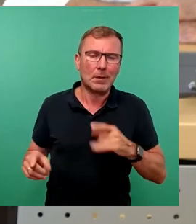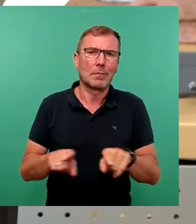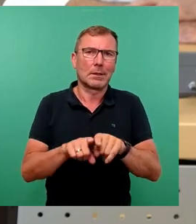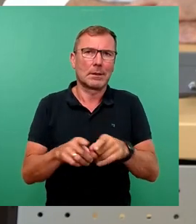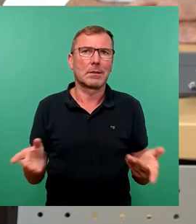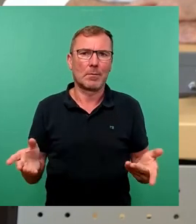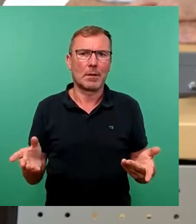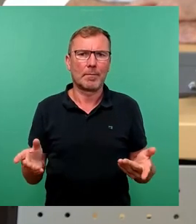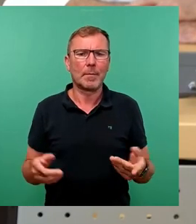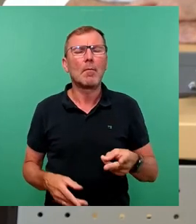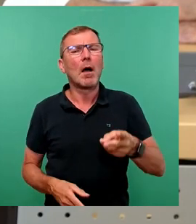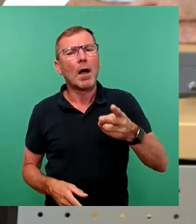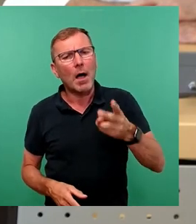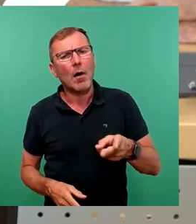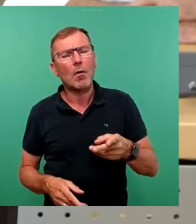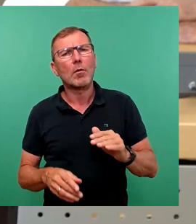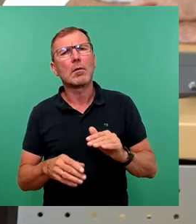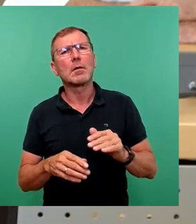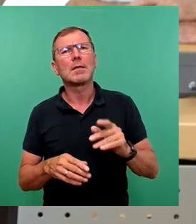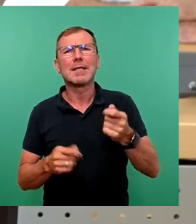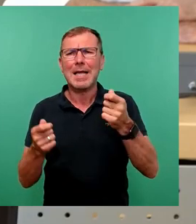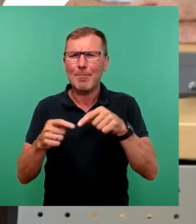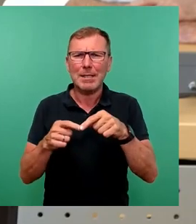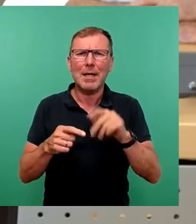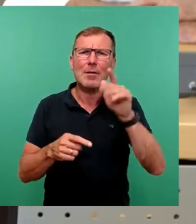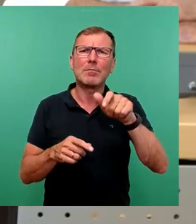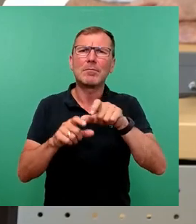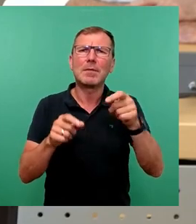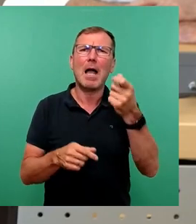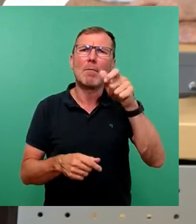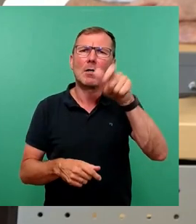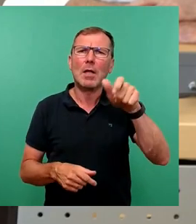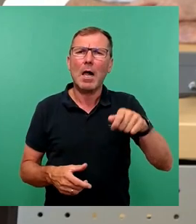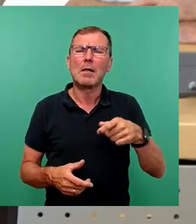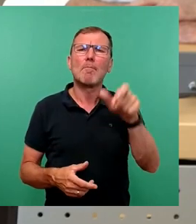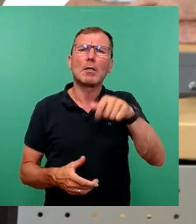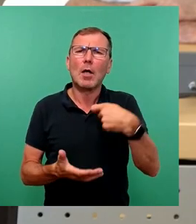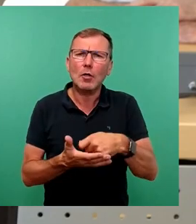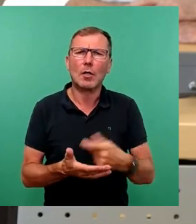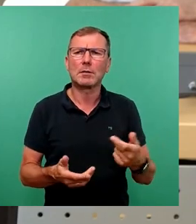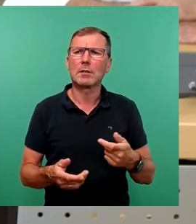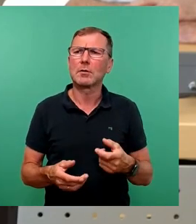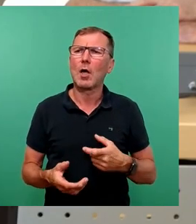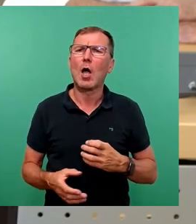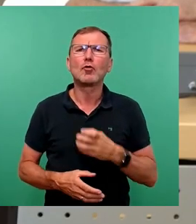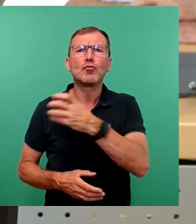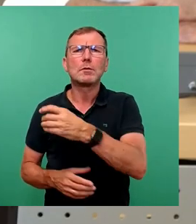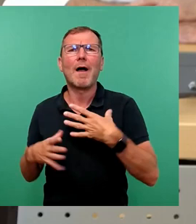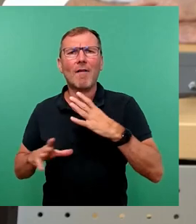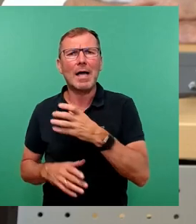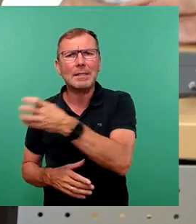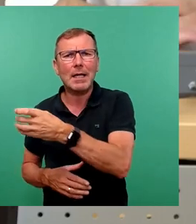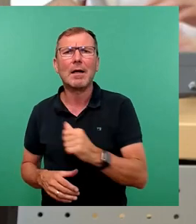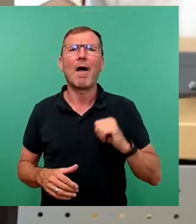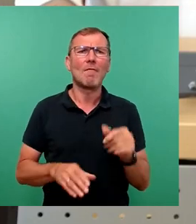Aber auch die über die geplanten Mittel hinausgehenden Personalkosten, die Zuschüsse an die freien Träger, Verlustausgleiche